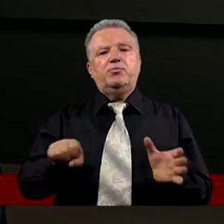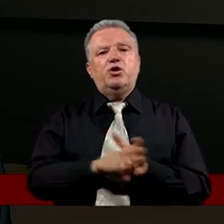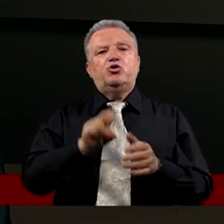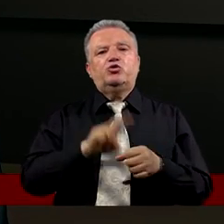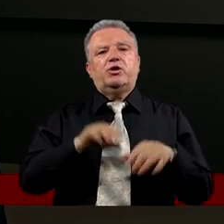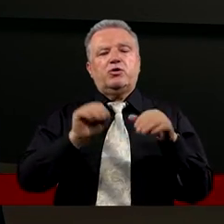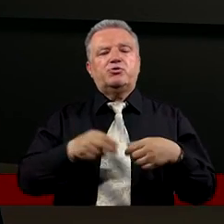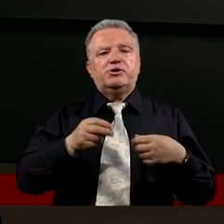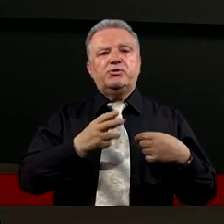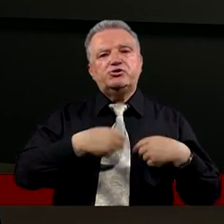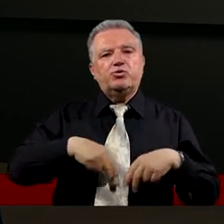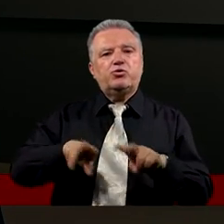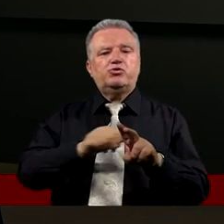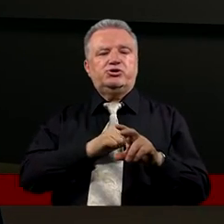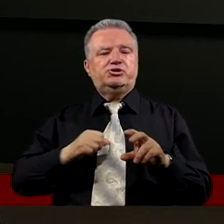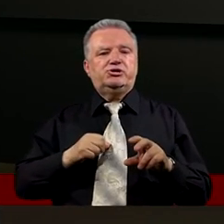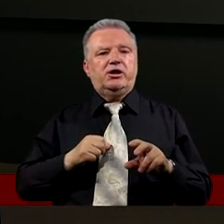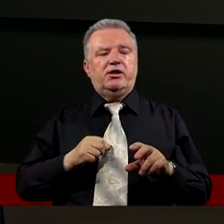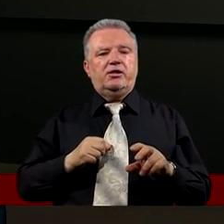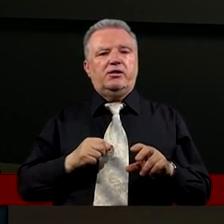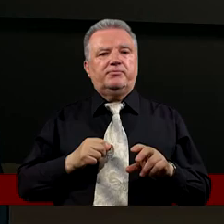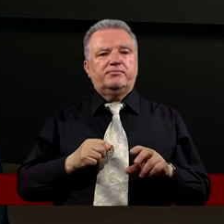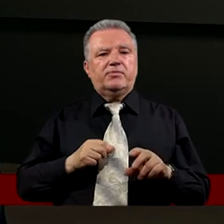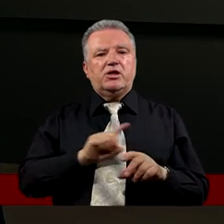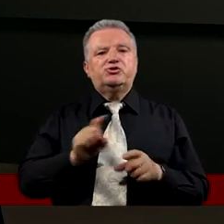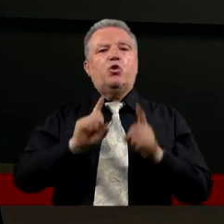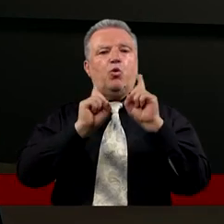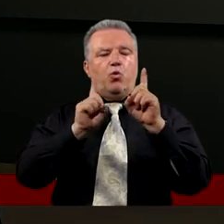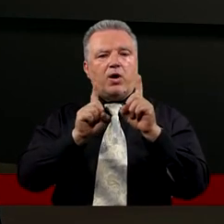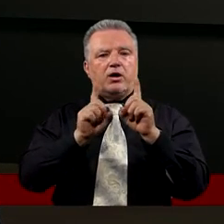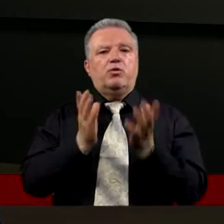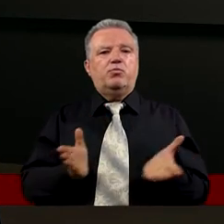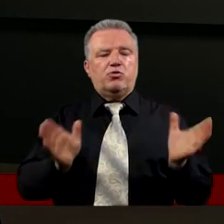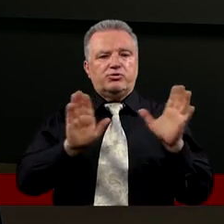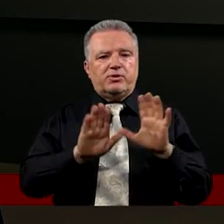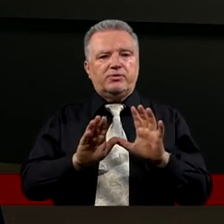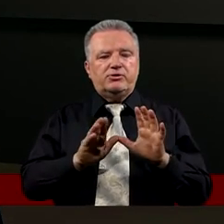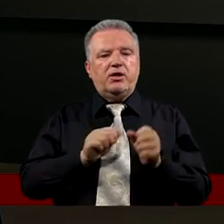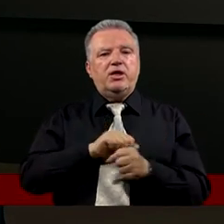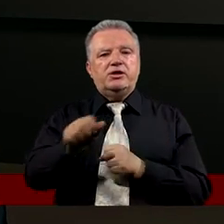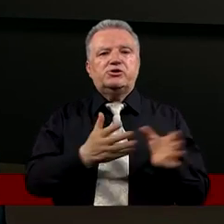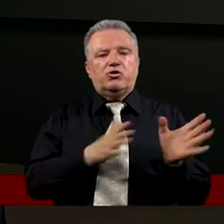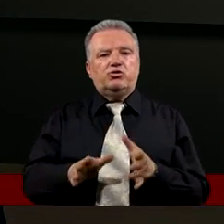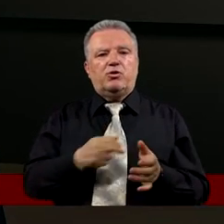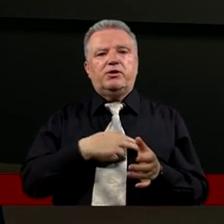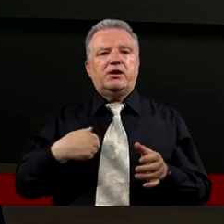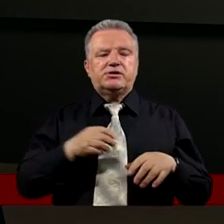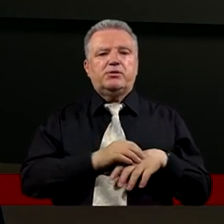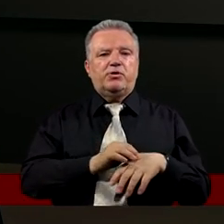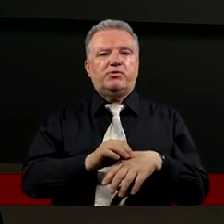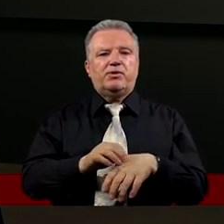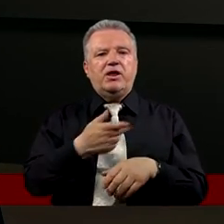którego zawsze Możemy się zwrócić Tym, który zawsze Z największą uwagą I błogosławieństwem Gotów jest Nas